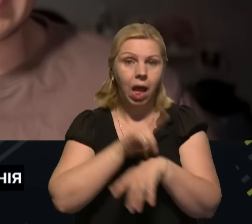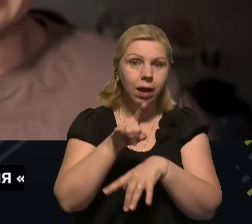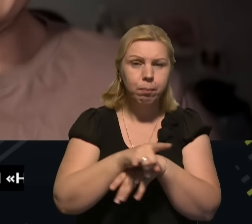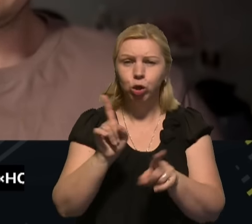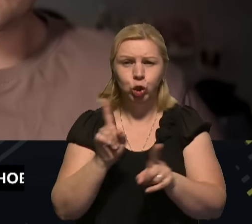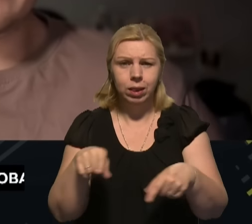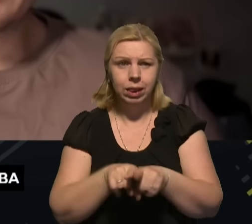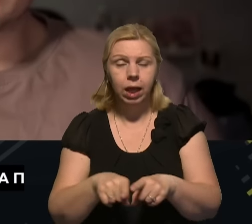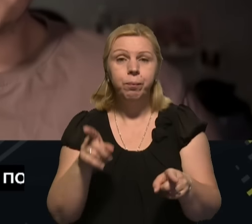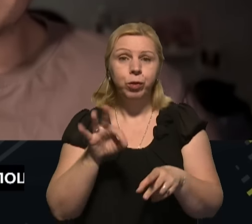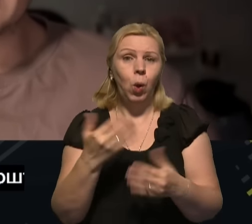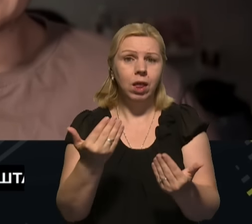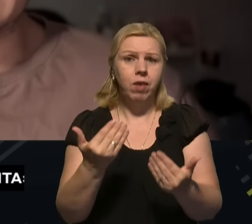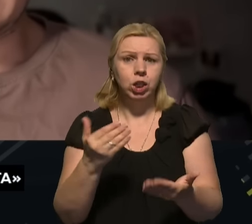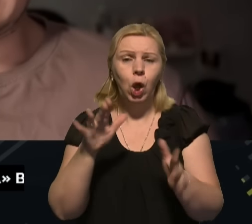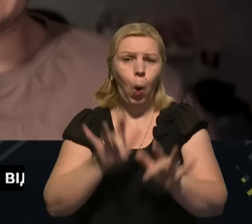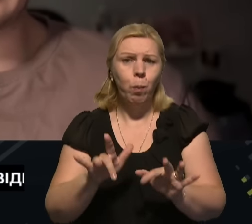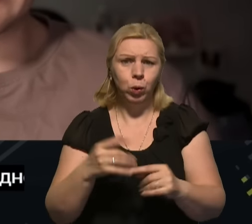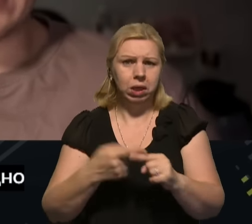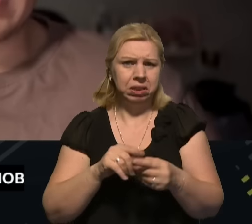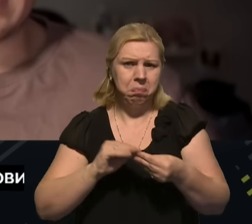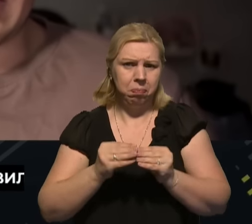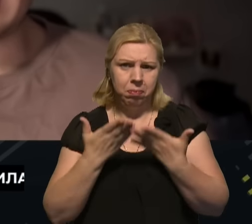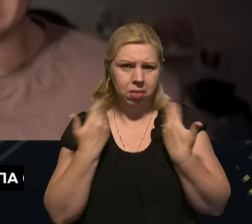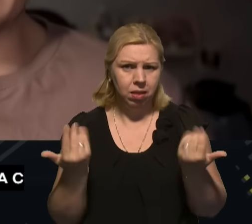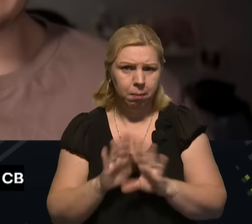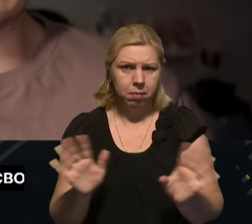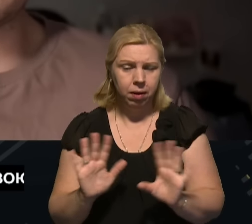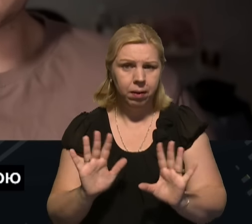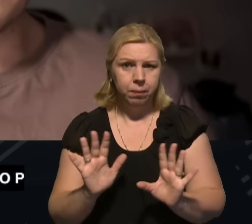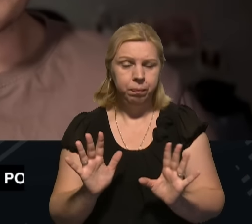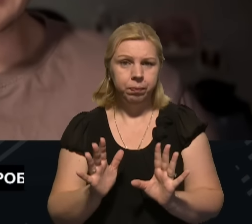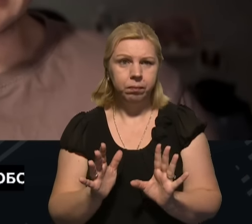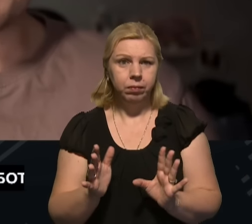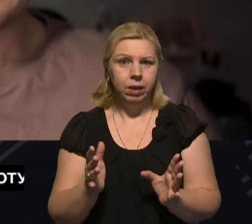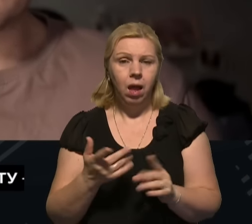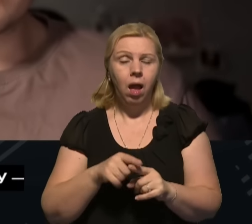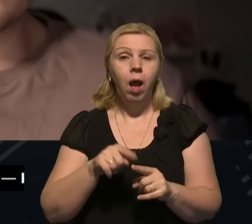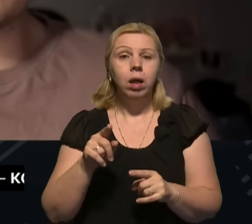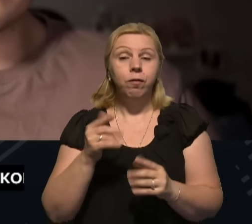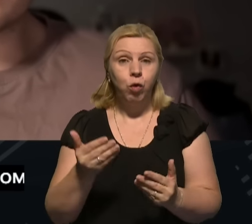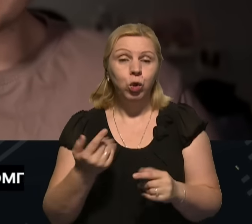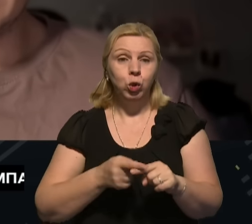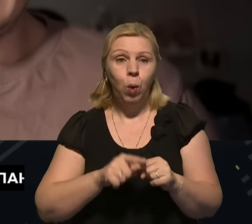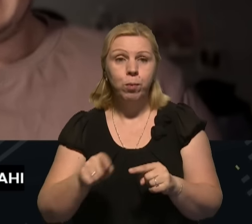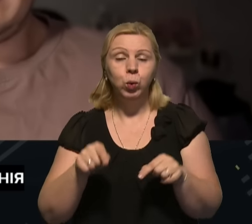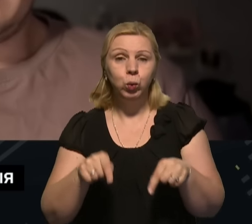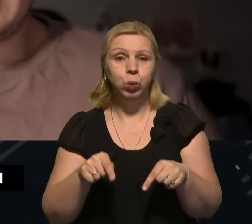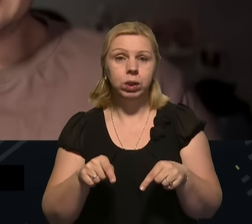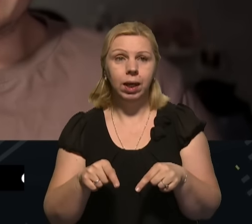то на ваших комп'ютерах це ніяк не відбиться. Тому тут